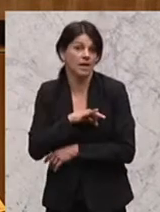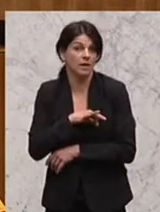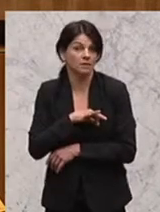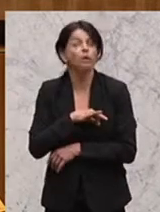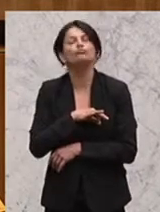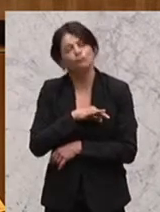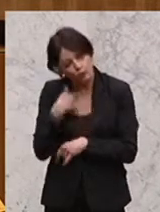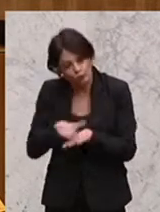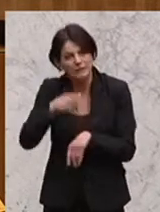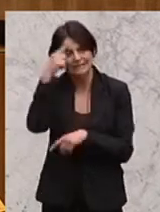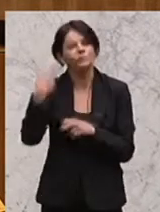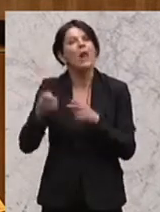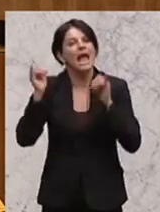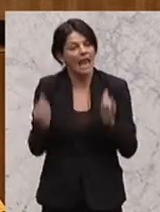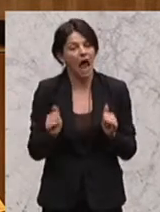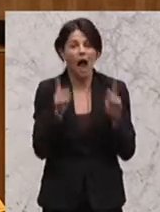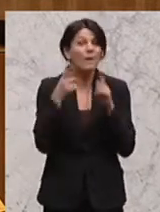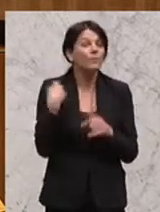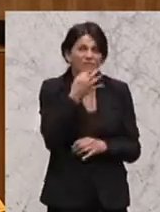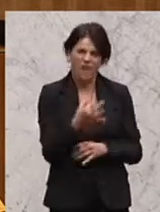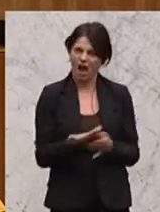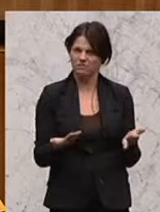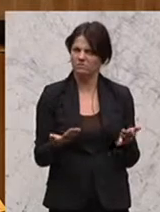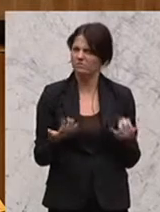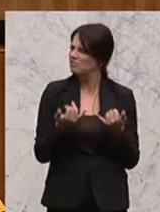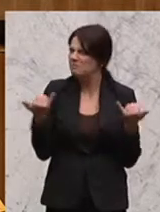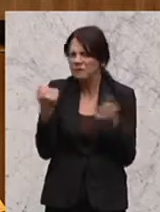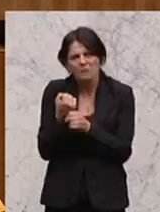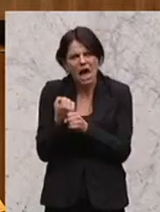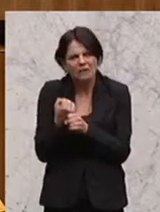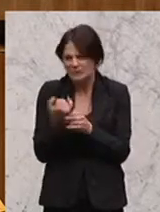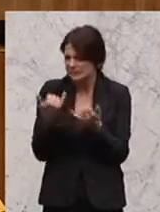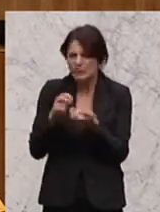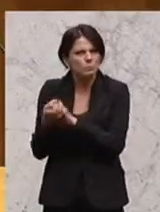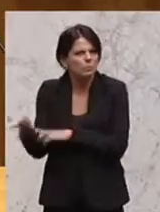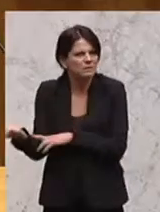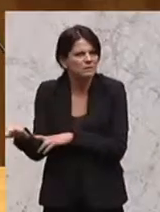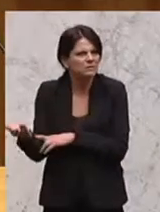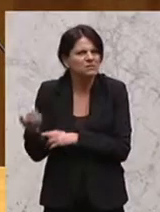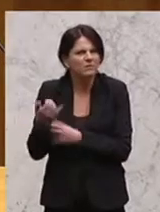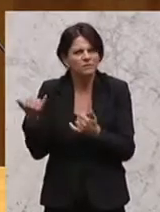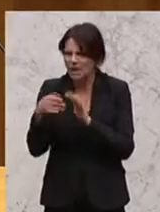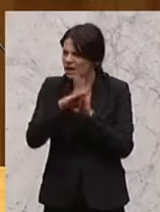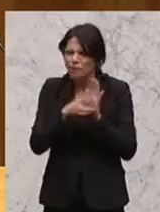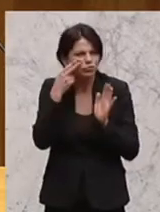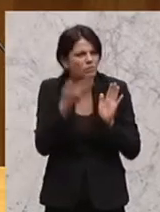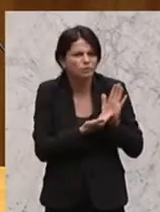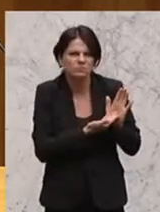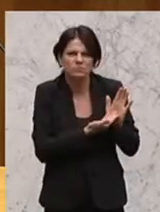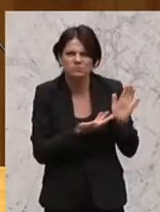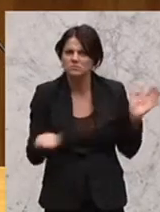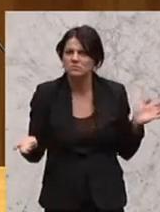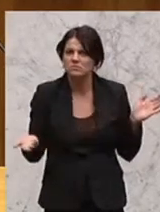macht Sinn. Die Frage ist auch hier wieder, wie wird das ausgestaltet werden? Wie schauen die konkreten Regelungen aus?